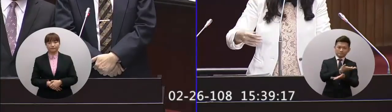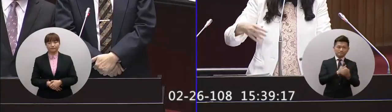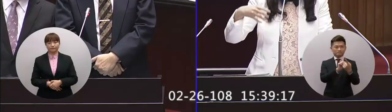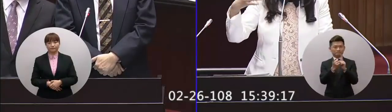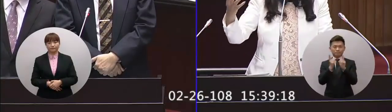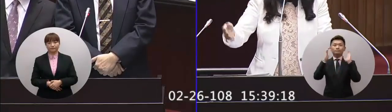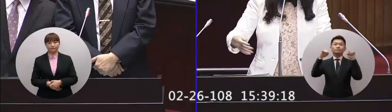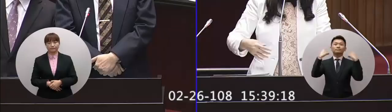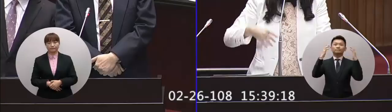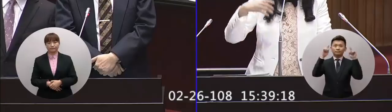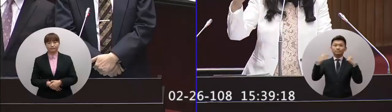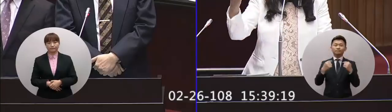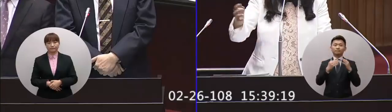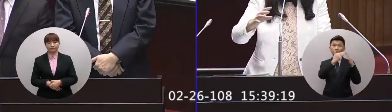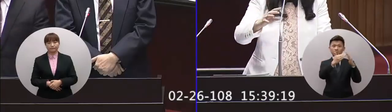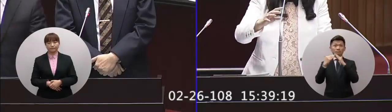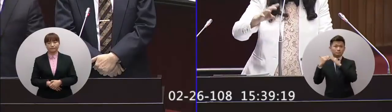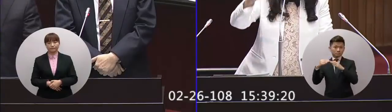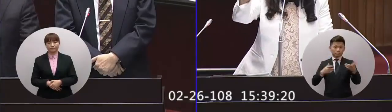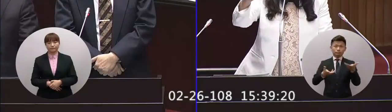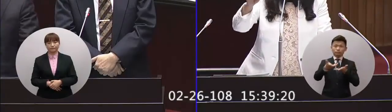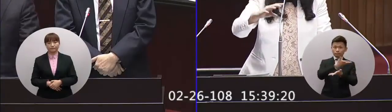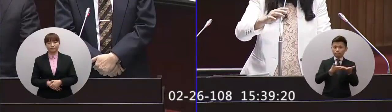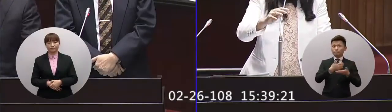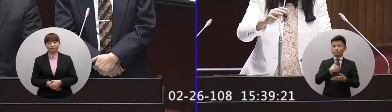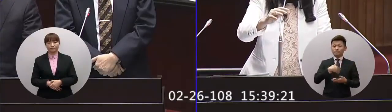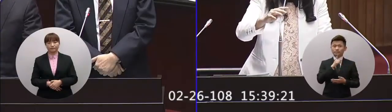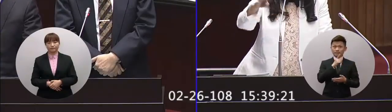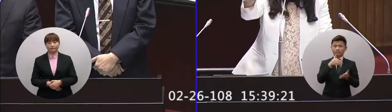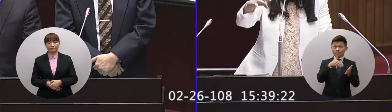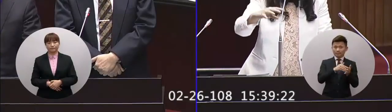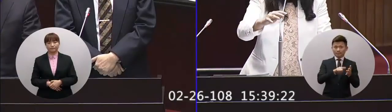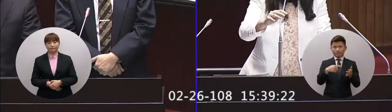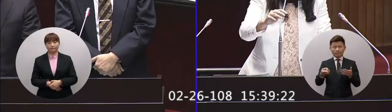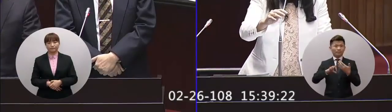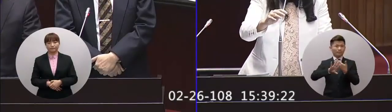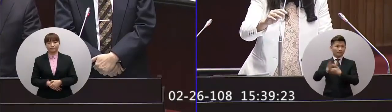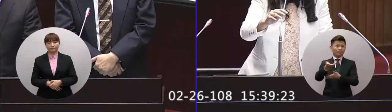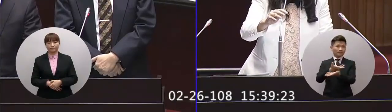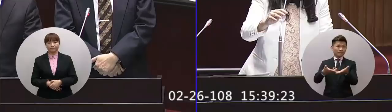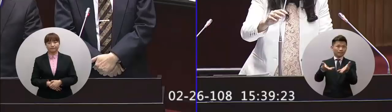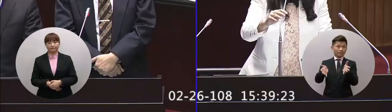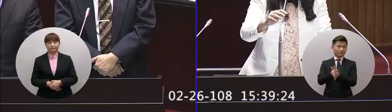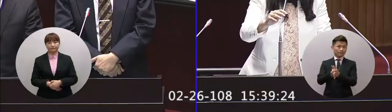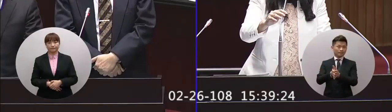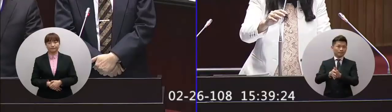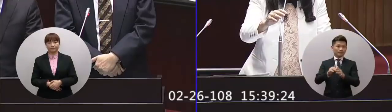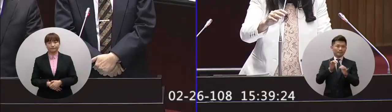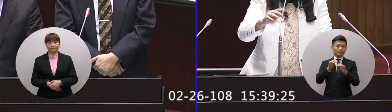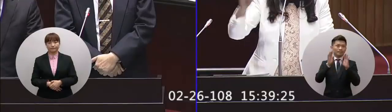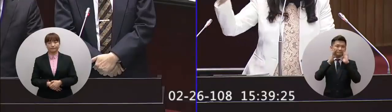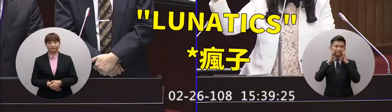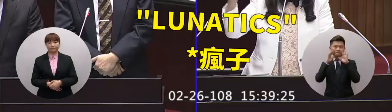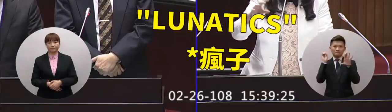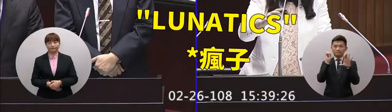動的交流不反對城市交流都是正常但是你知道一講完話以後啊我們的外交部馬上在我們的這個社群網站